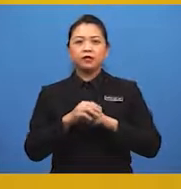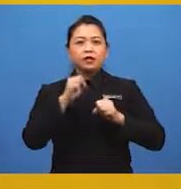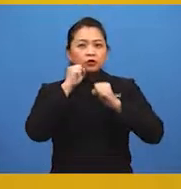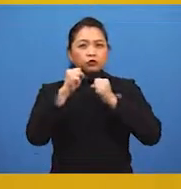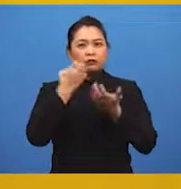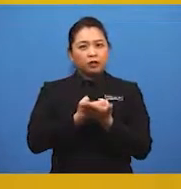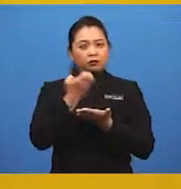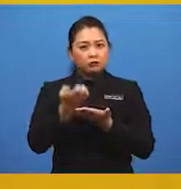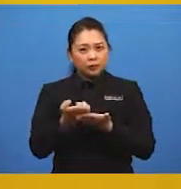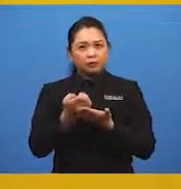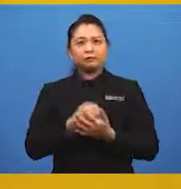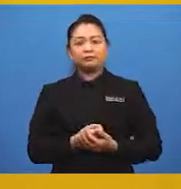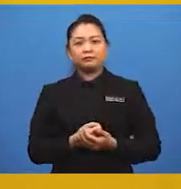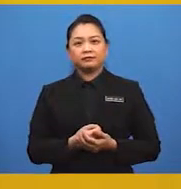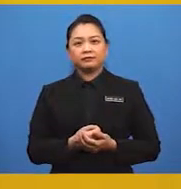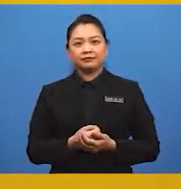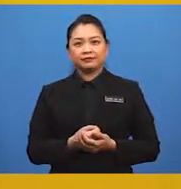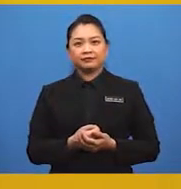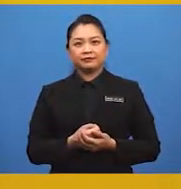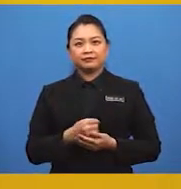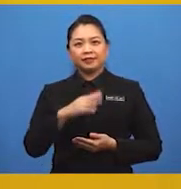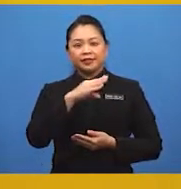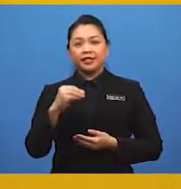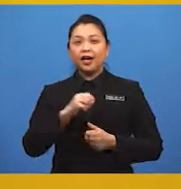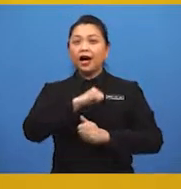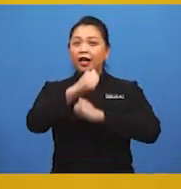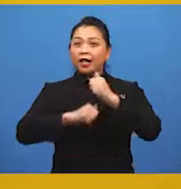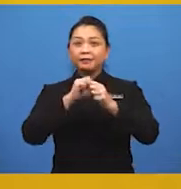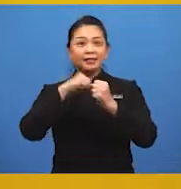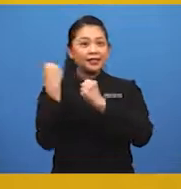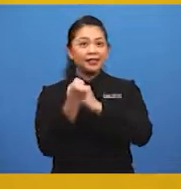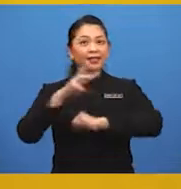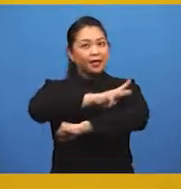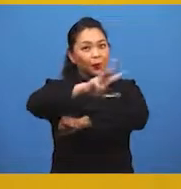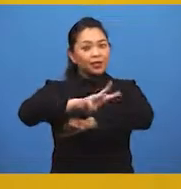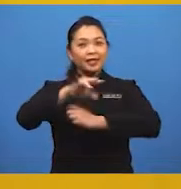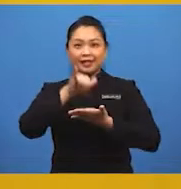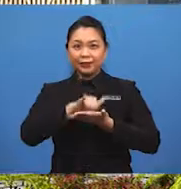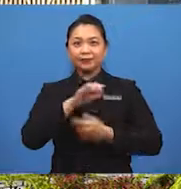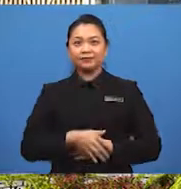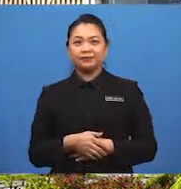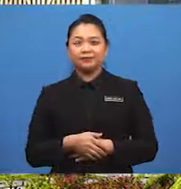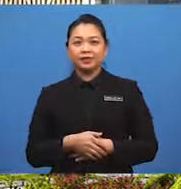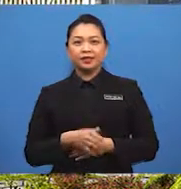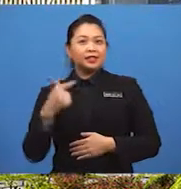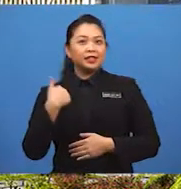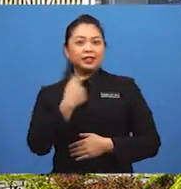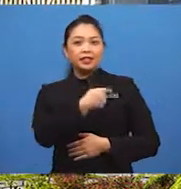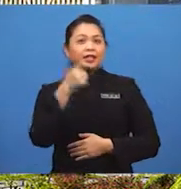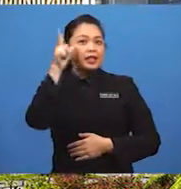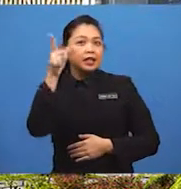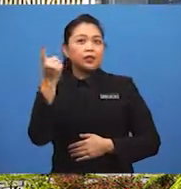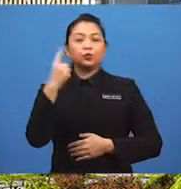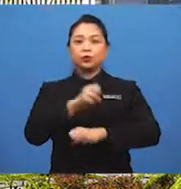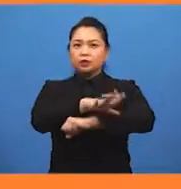sosioekonomi dan alam sekitar kawasan tersebut. Kita lihat dahulu